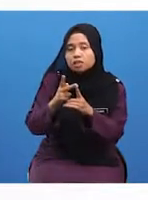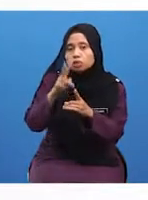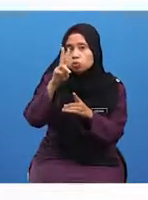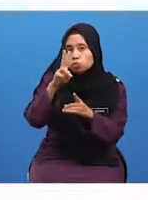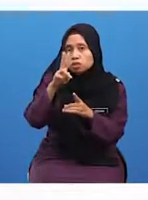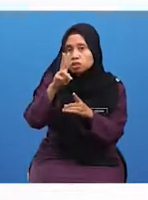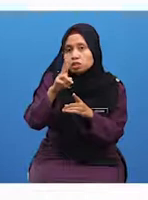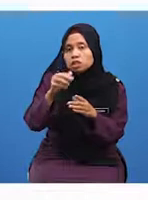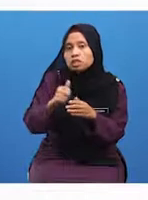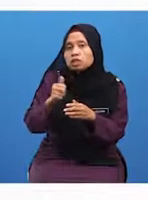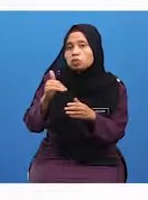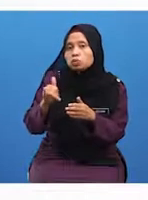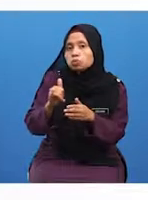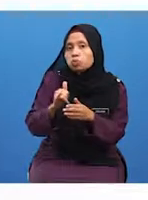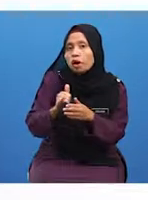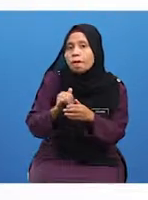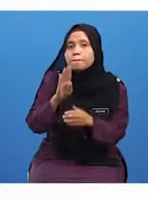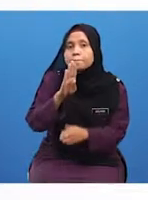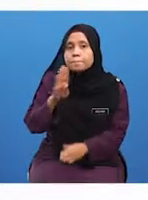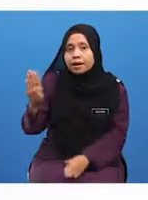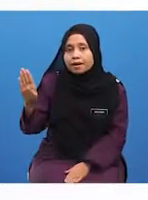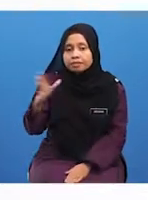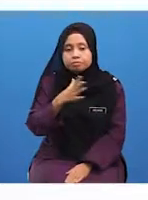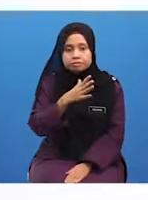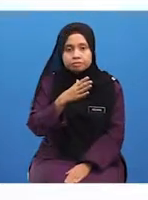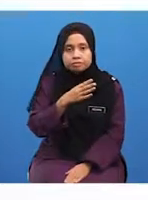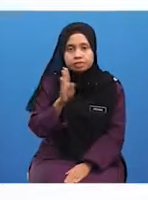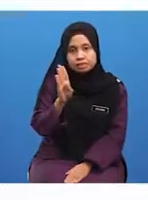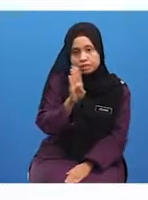bahagian iaitu barat dan timur.